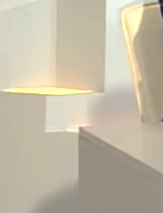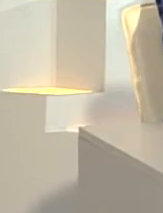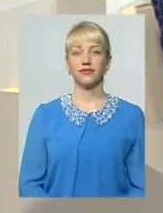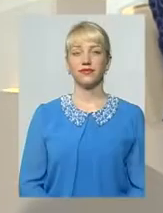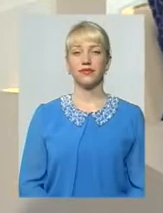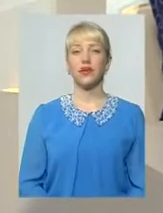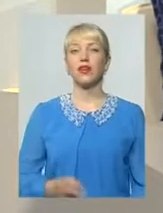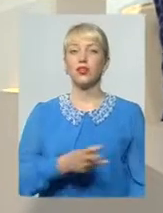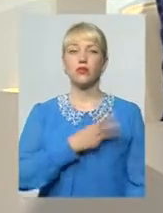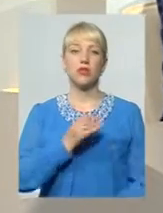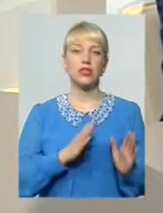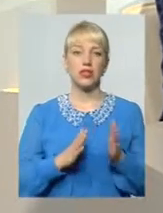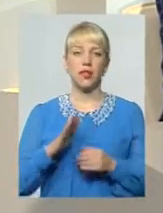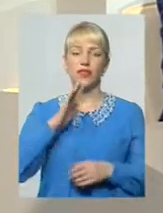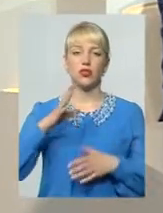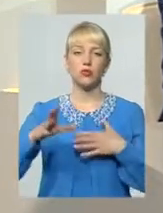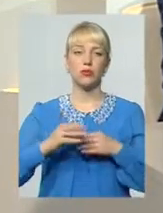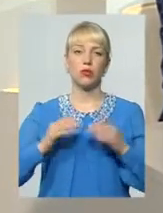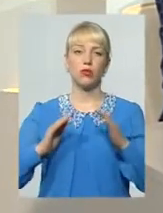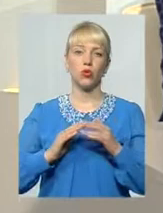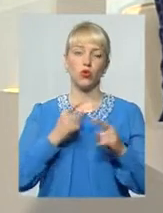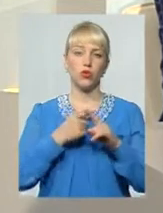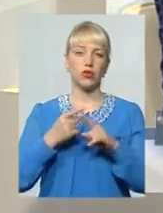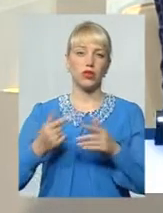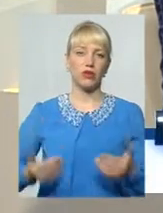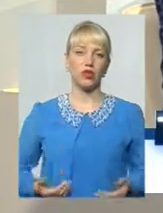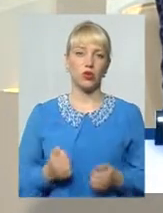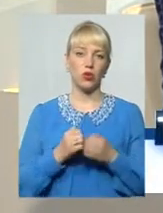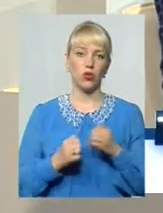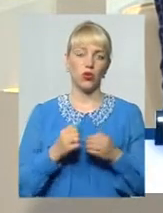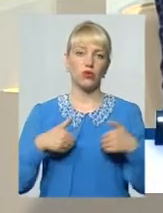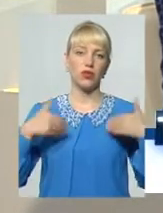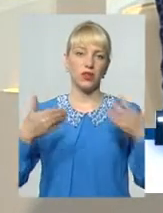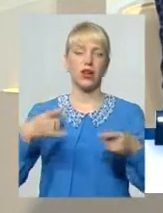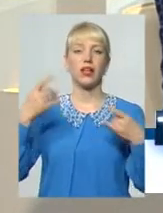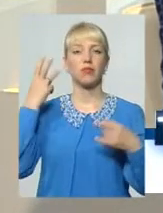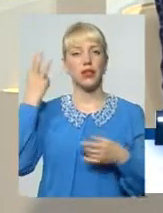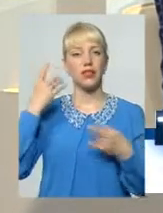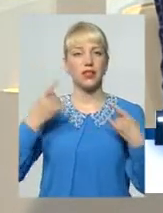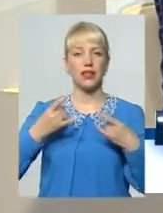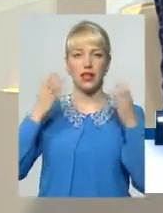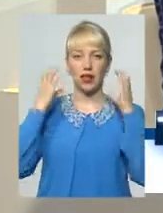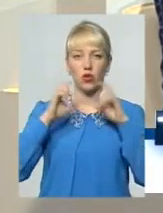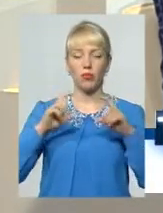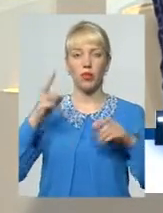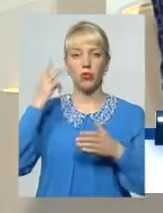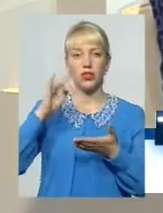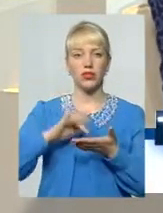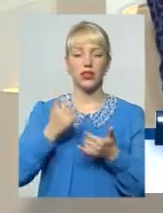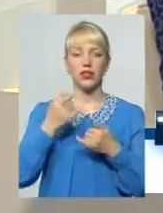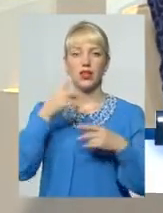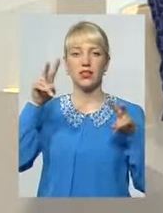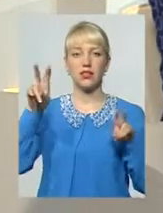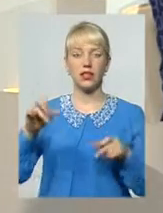Із побажаннями з лаводою в нашому спільному домі та позитиву житті кожного Вас вітає Хмельницька телекомпанія «Поділля Центр» на часі в прямому